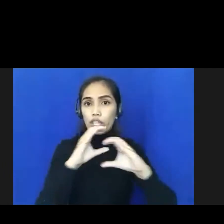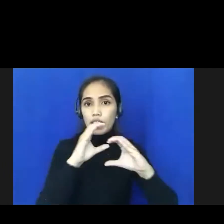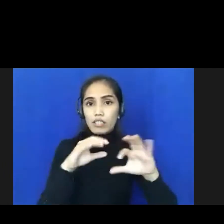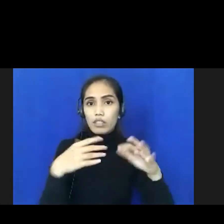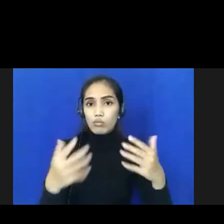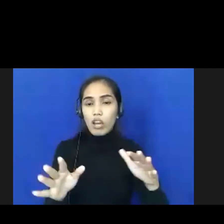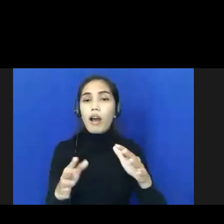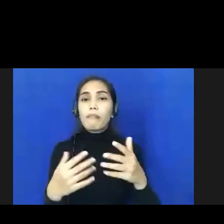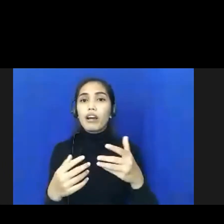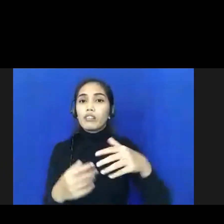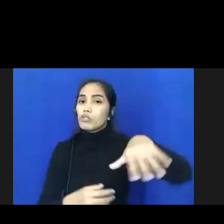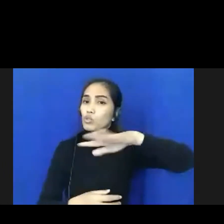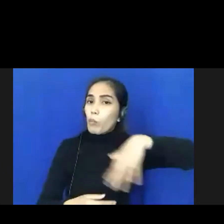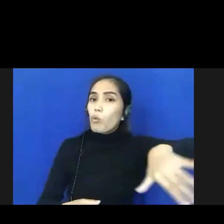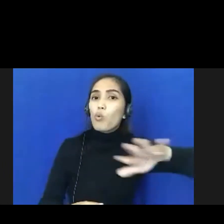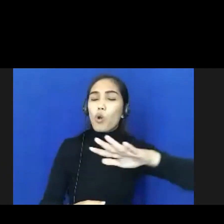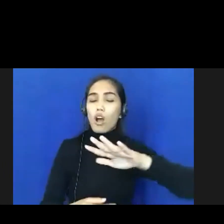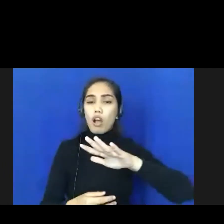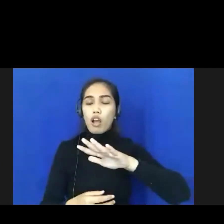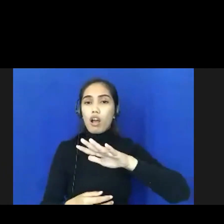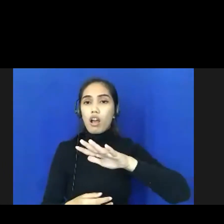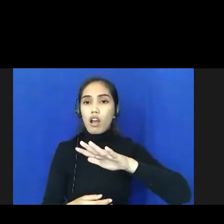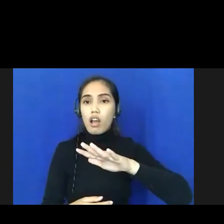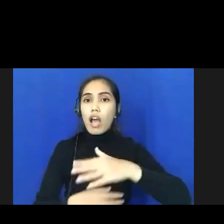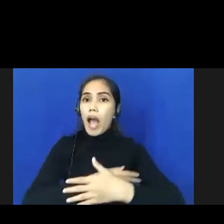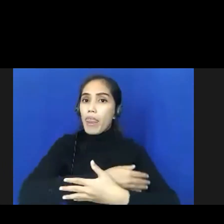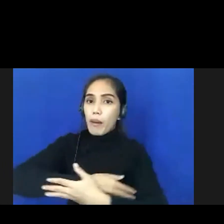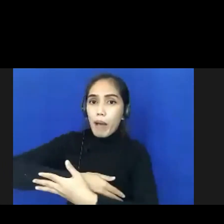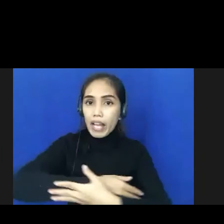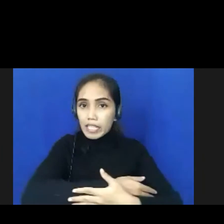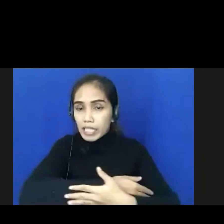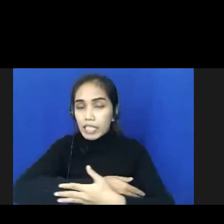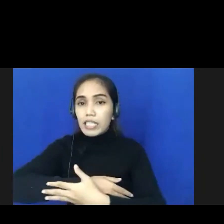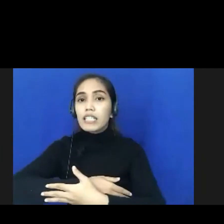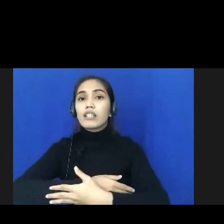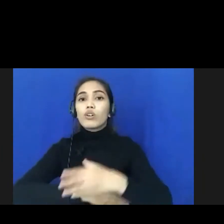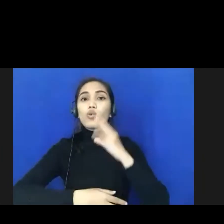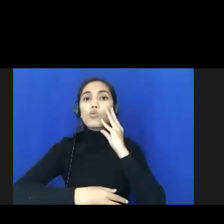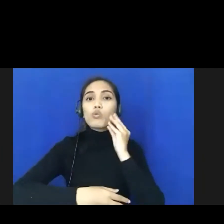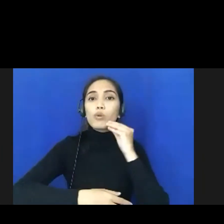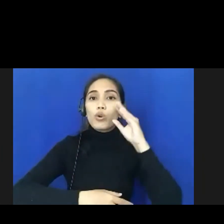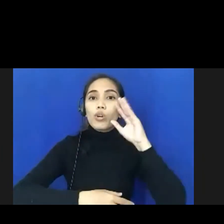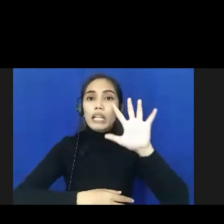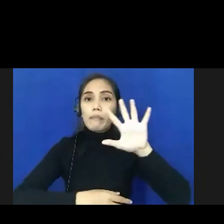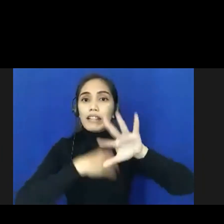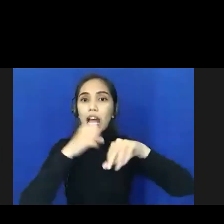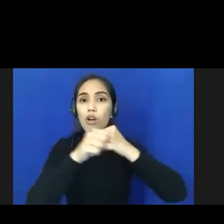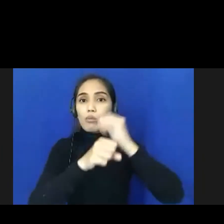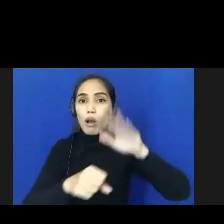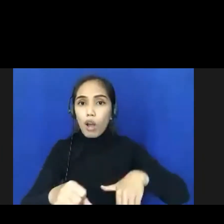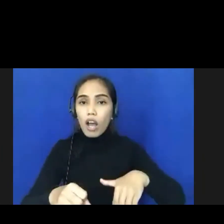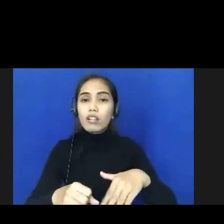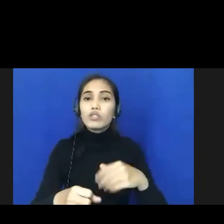semua yang namanya bayi balita gisi kurang atau gisi buruk